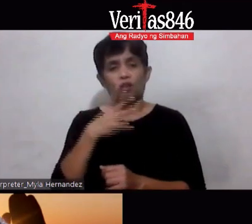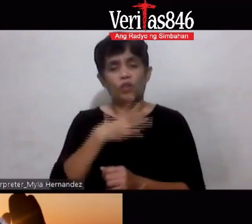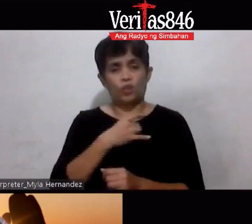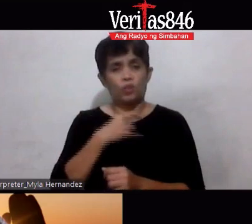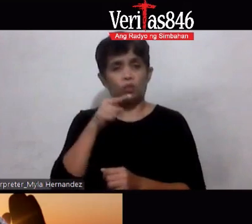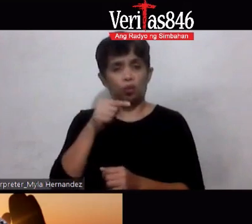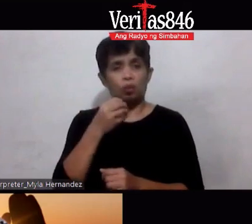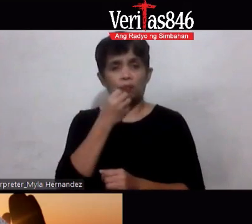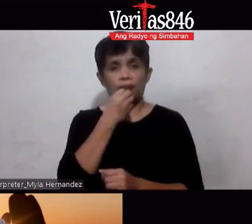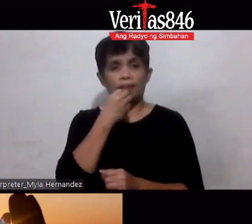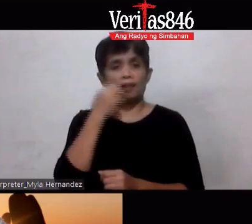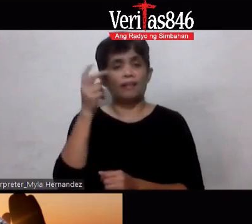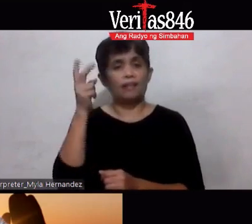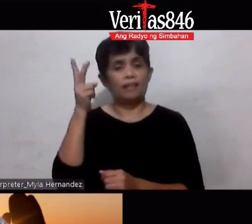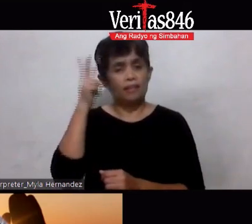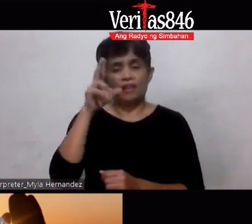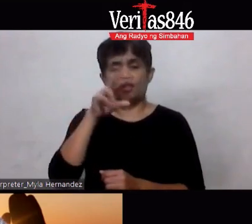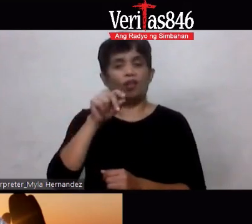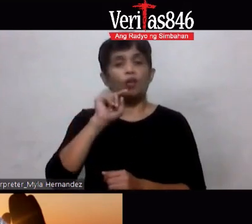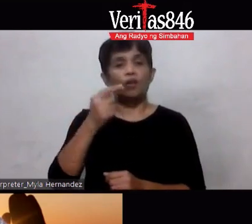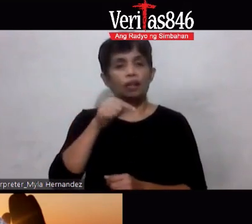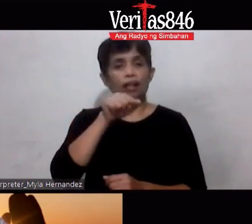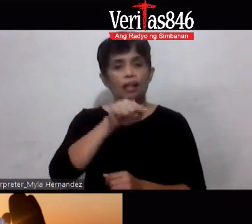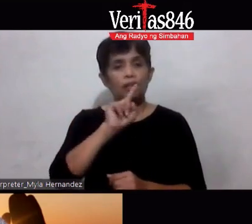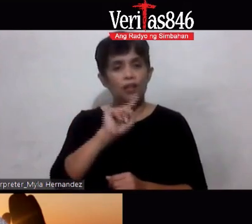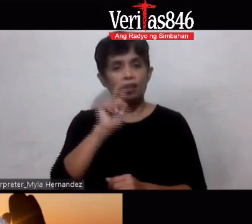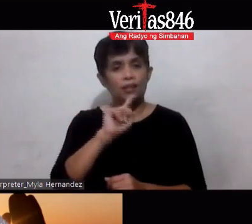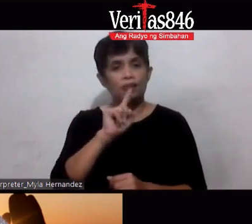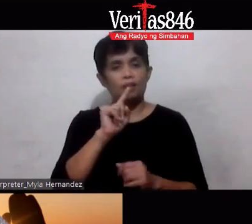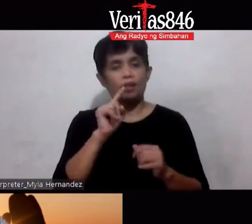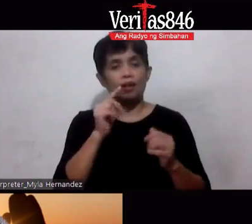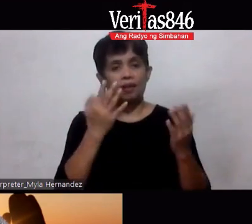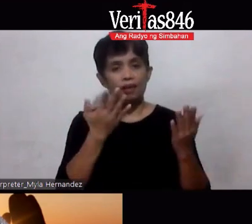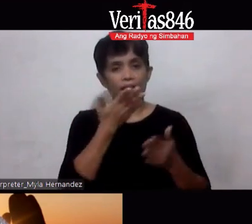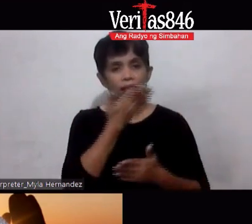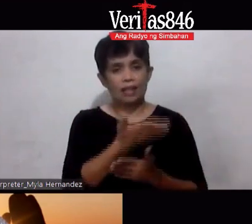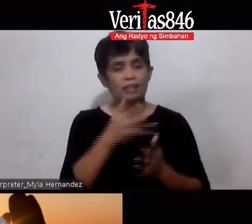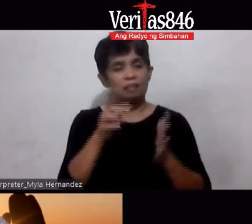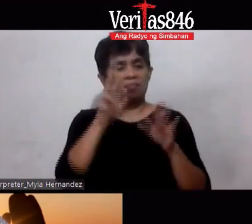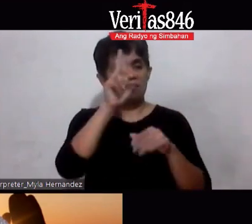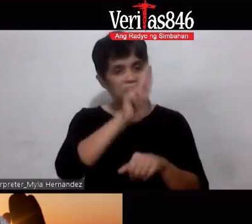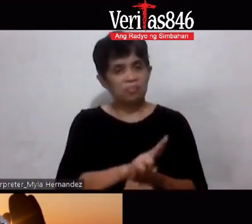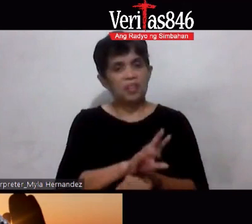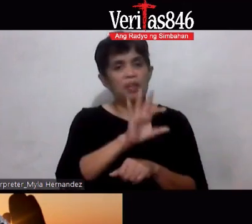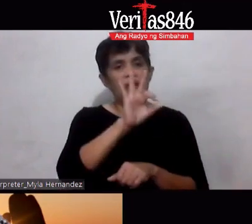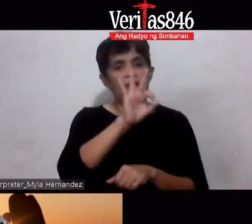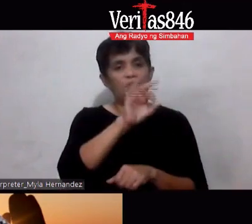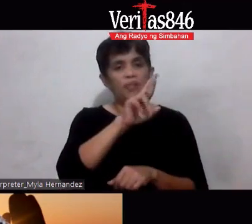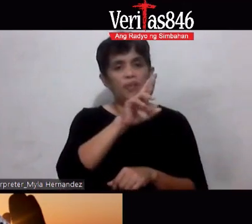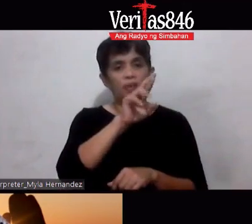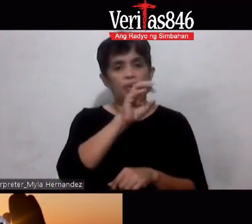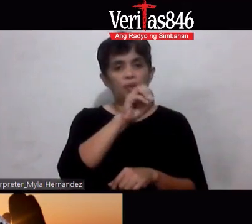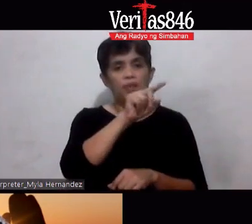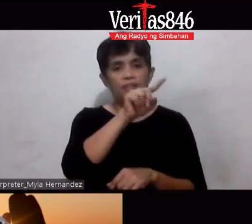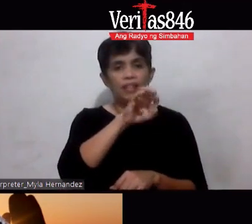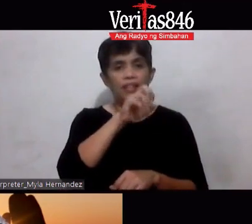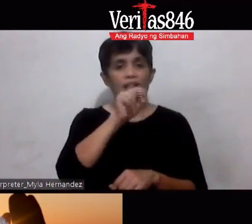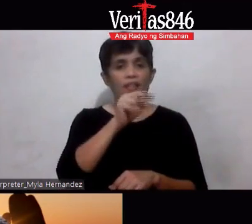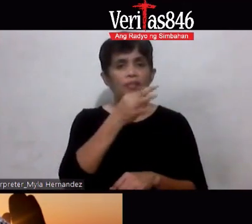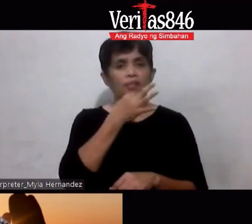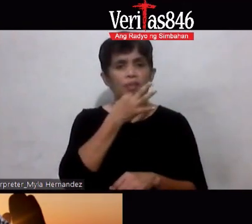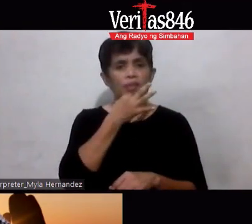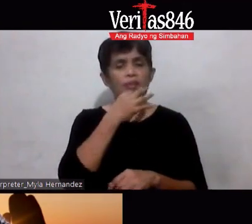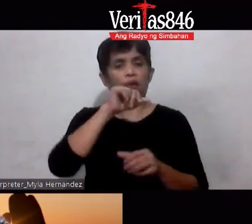mo lang ano yung nakahain ok usually frozen food usually carne norte usually delata ok